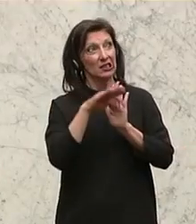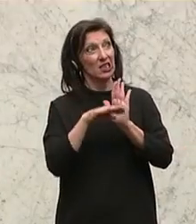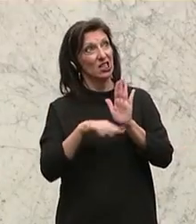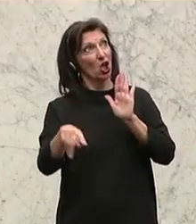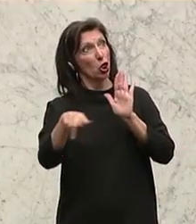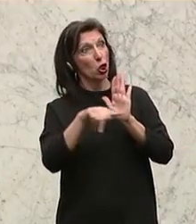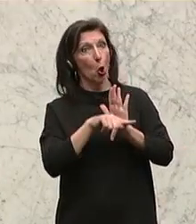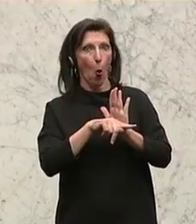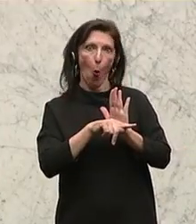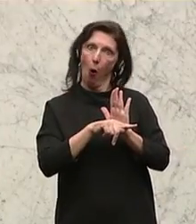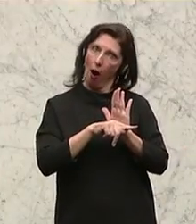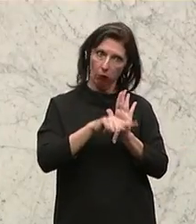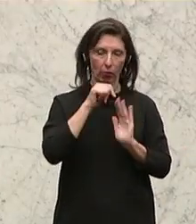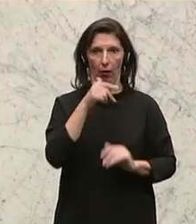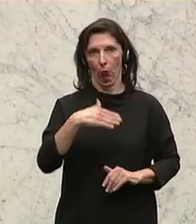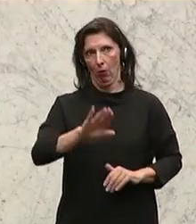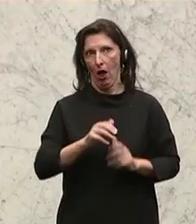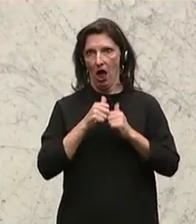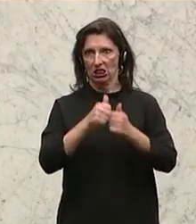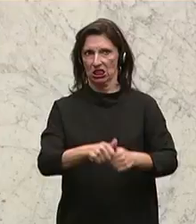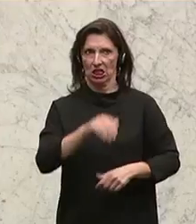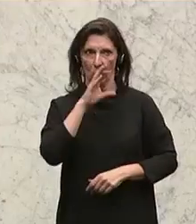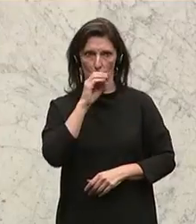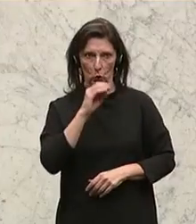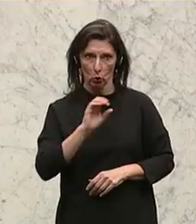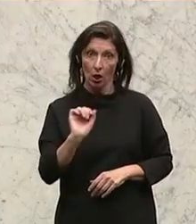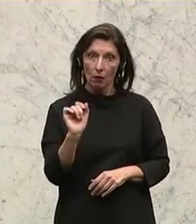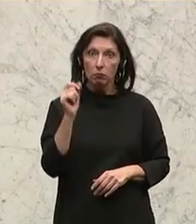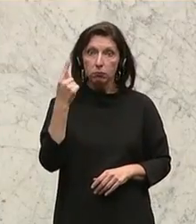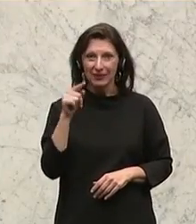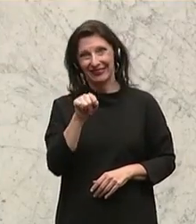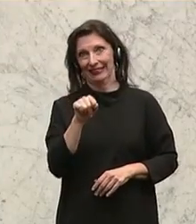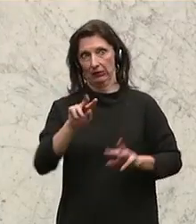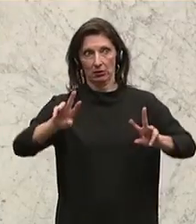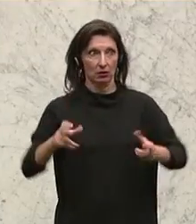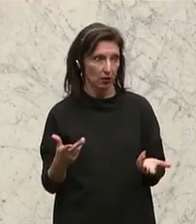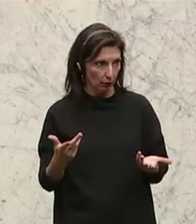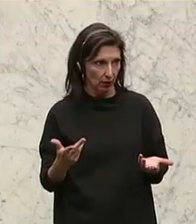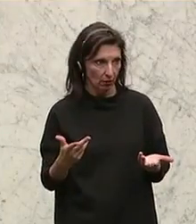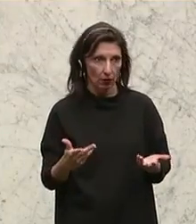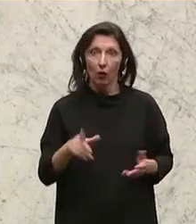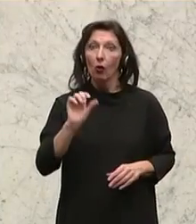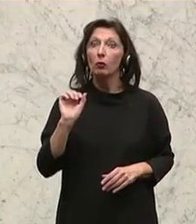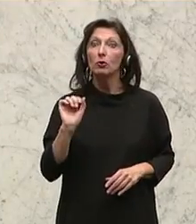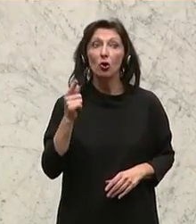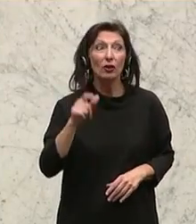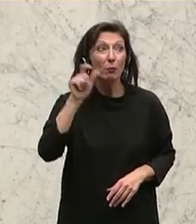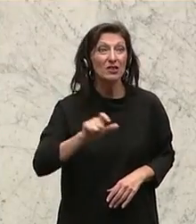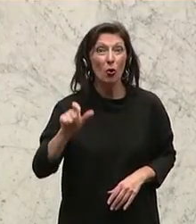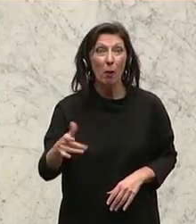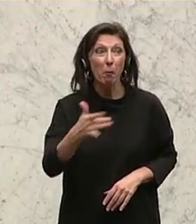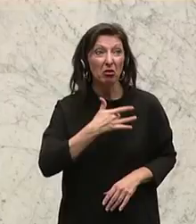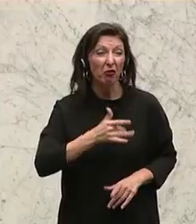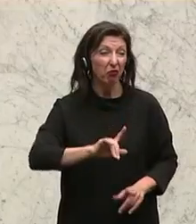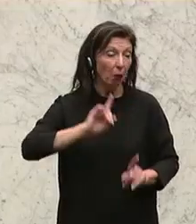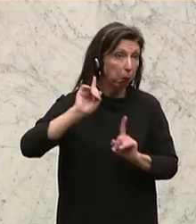mehr gilt, dass man daher Assistenzhunde und vor allem, um das geht es ja, die davon betroffenen Menschen einfach stehen